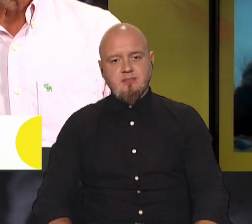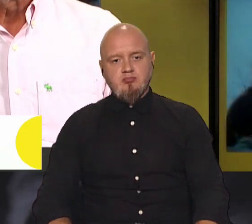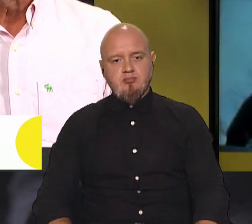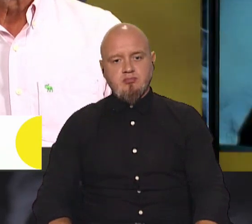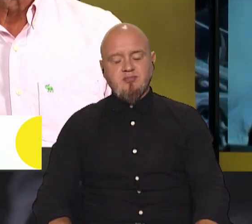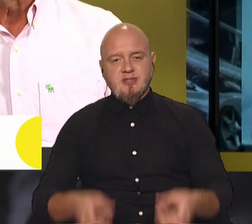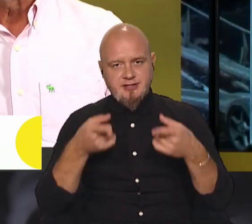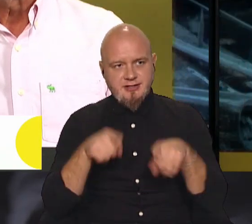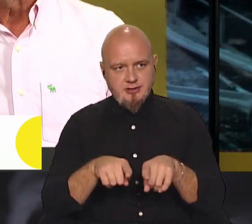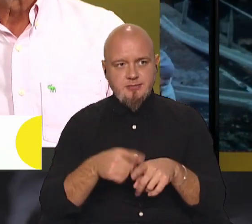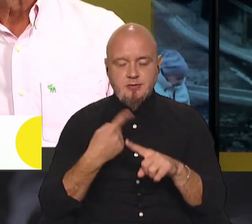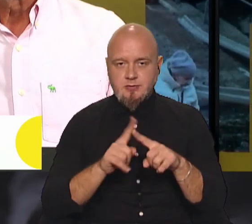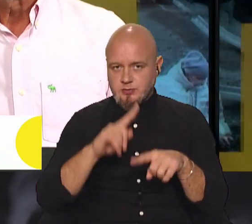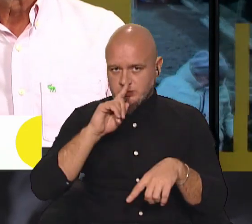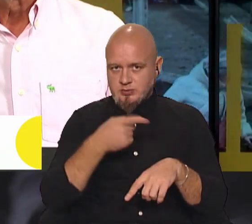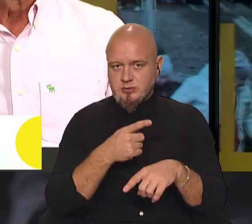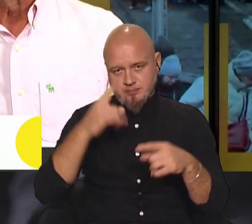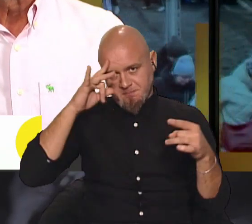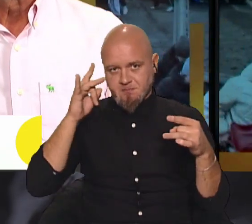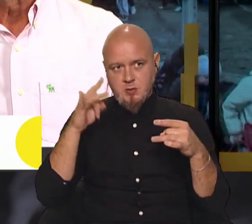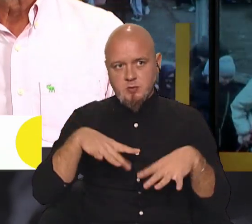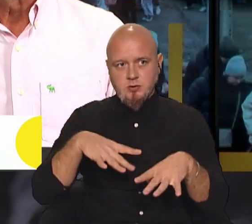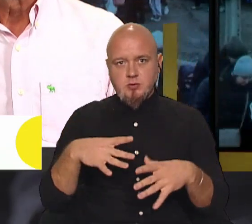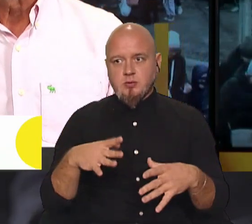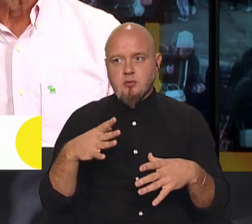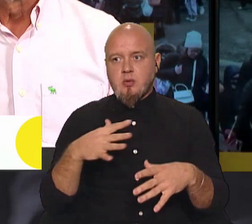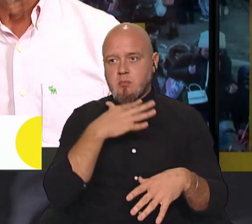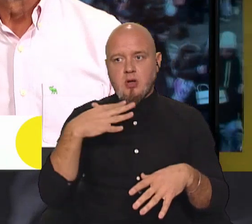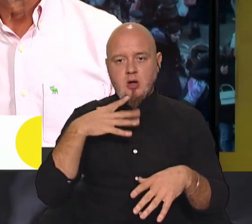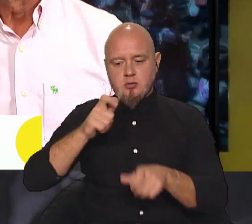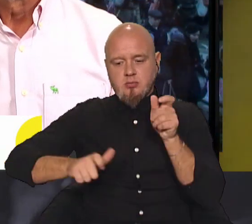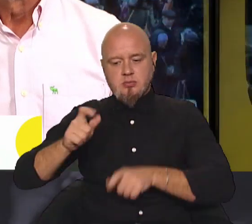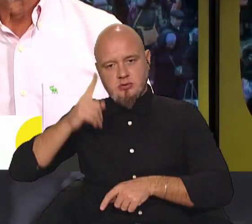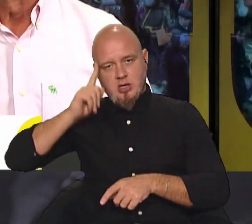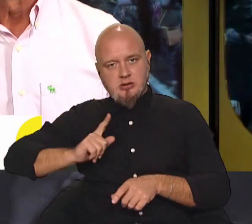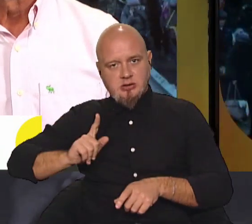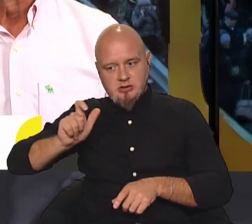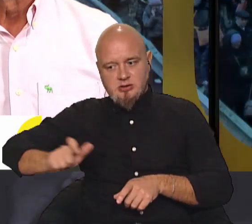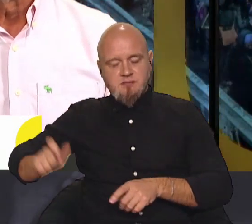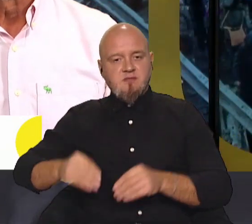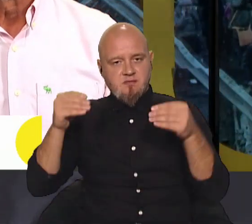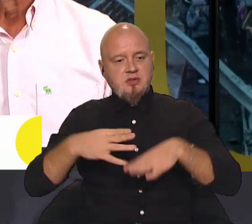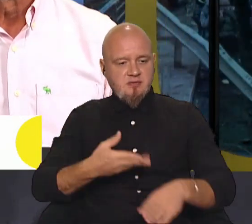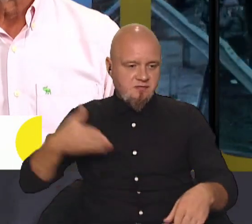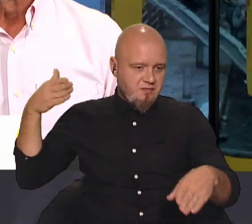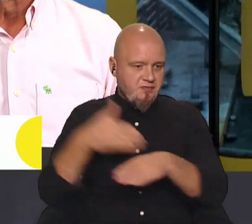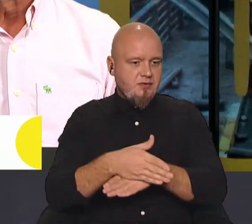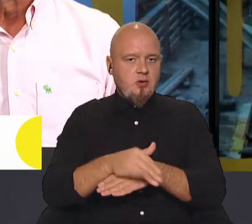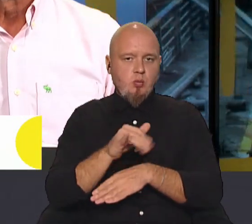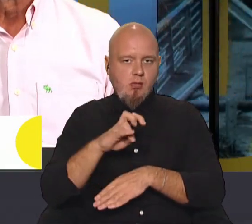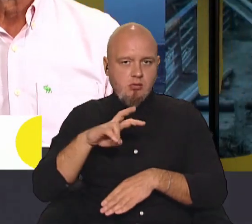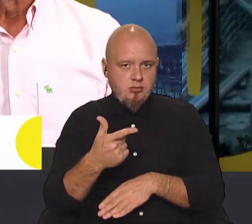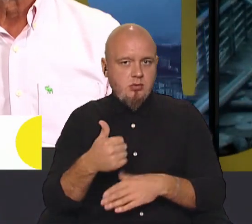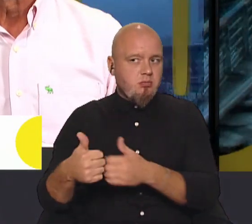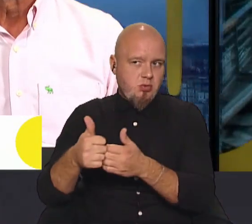Дійсно, цьогоріч неочікувано багато паломників хасидів вирішили відвідати Умані,